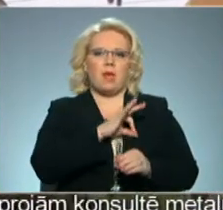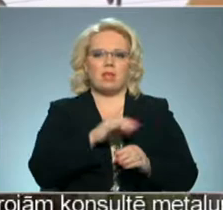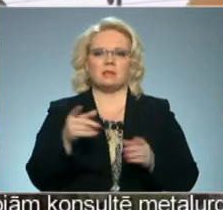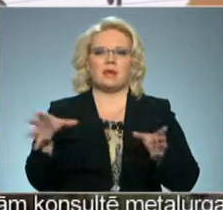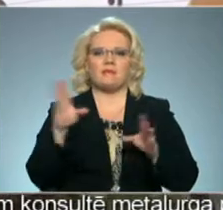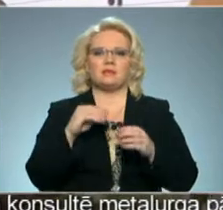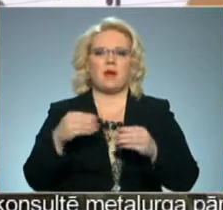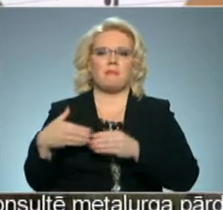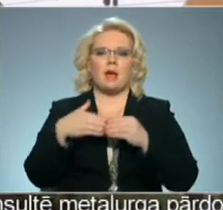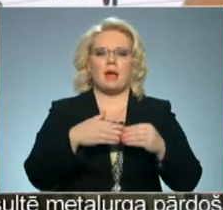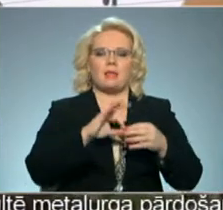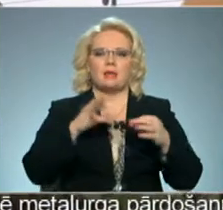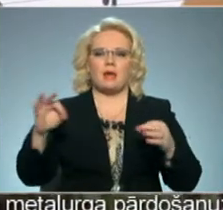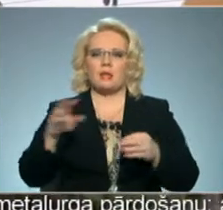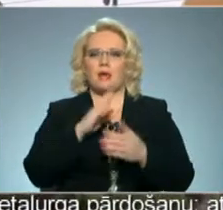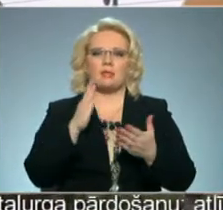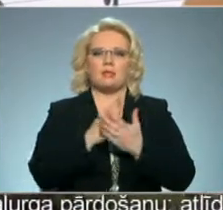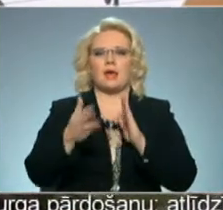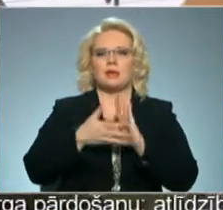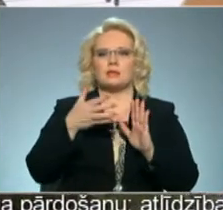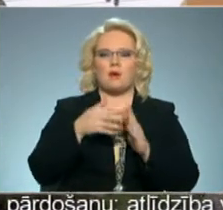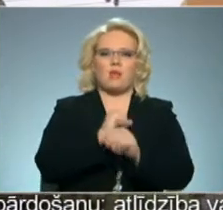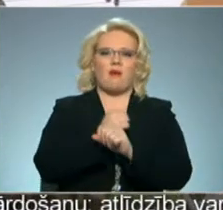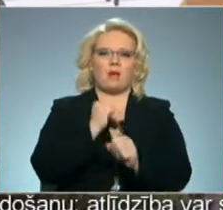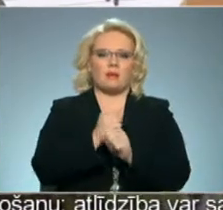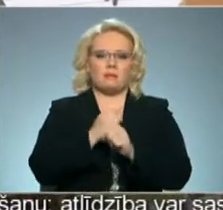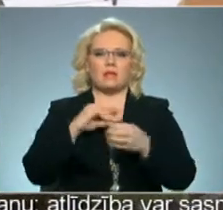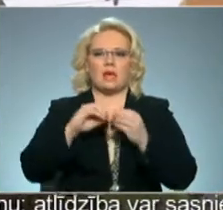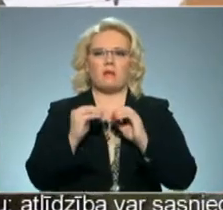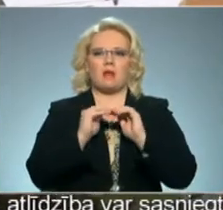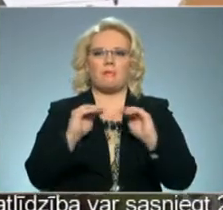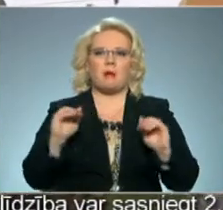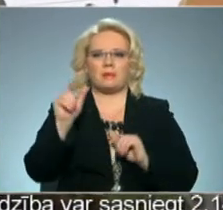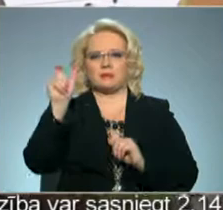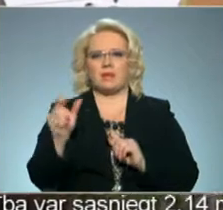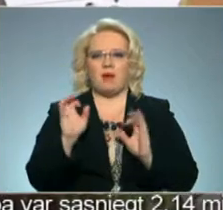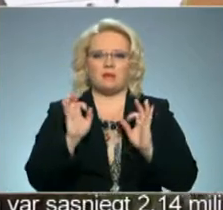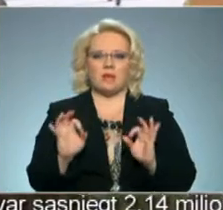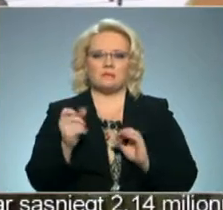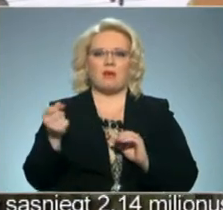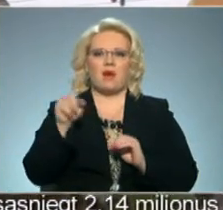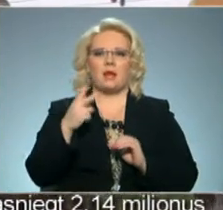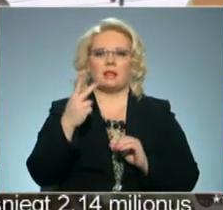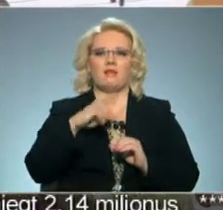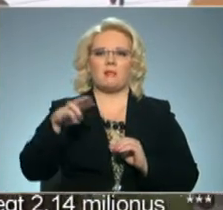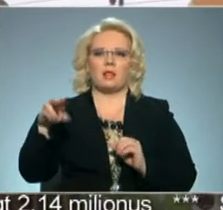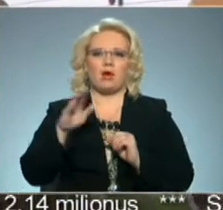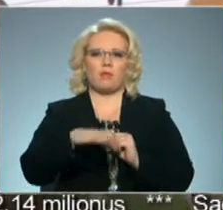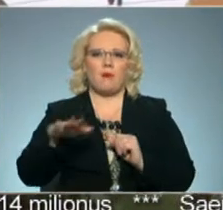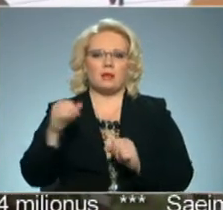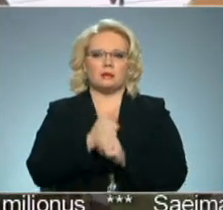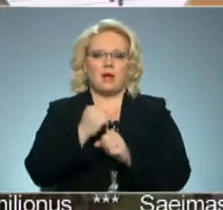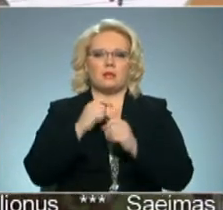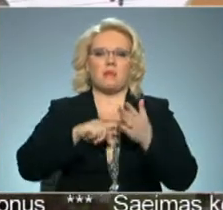piegādes ķēdē ir, lai netiek izmantotas vērgu darbs, lai tiek ievērotas pamata cilvēku tiesības. Vairāk kā divu miljonu bērnu strādā